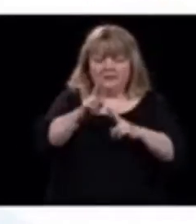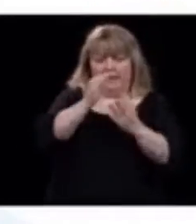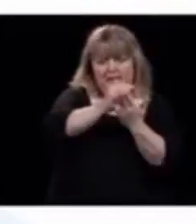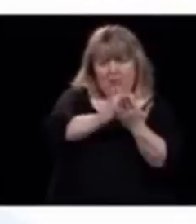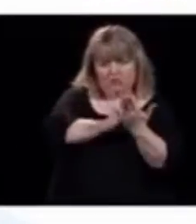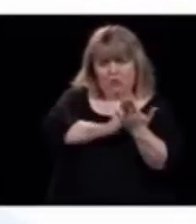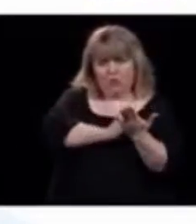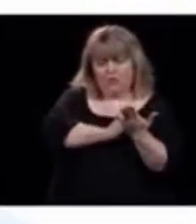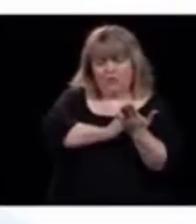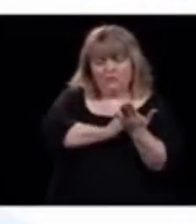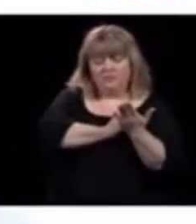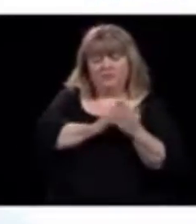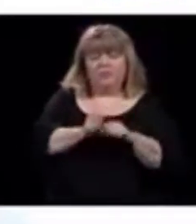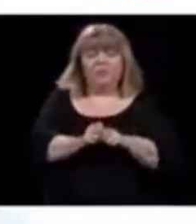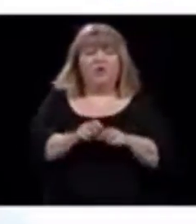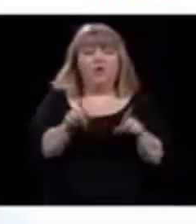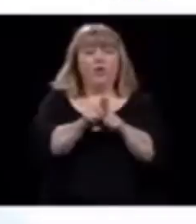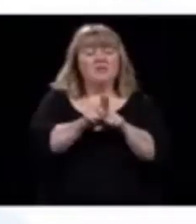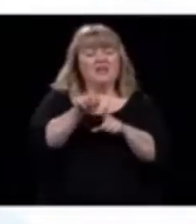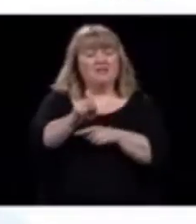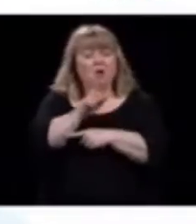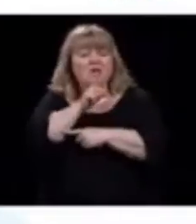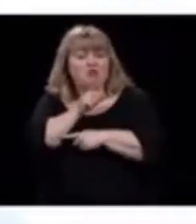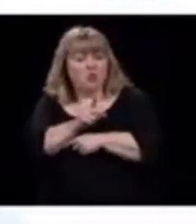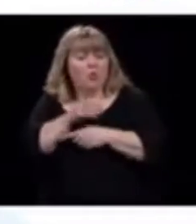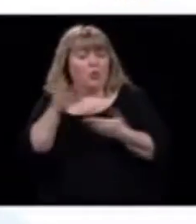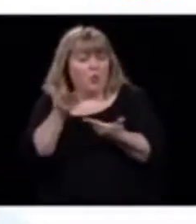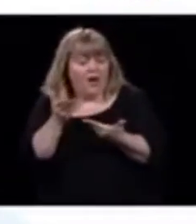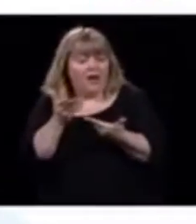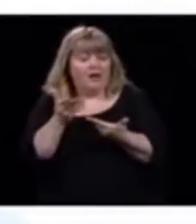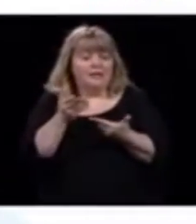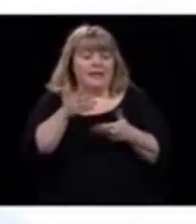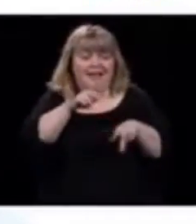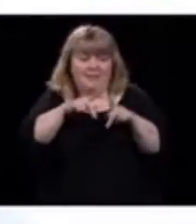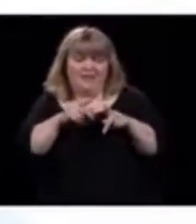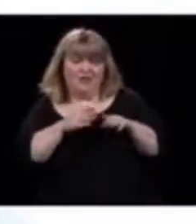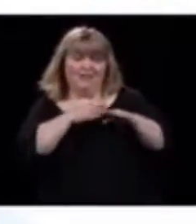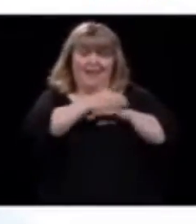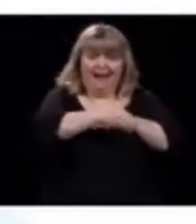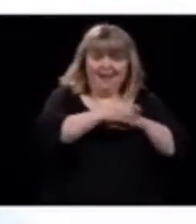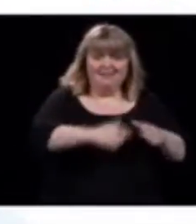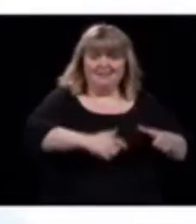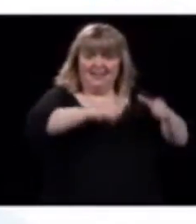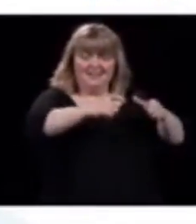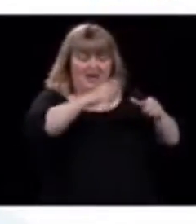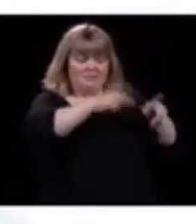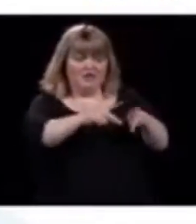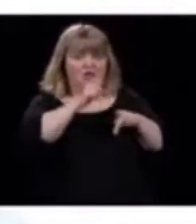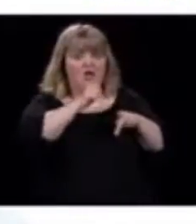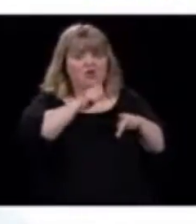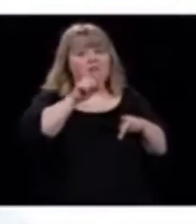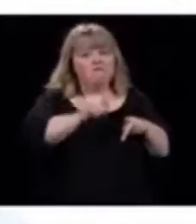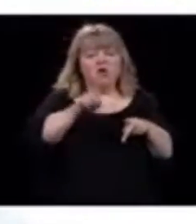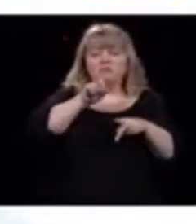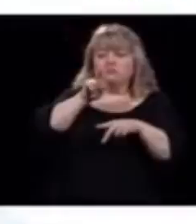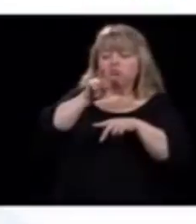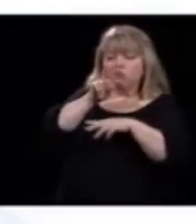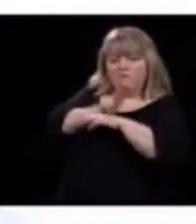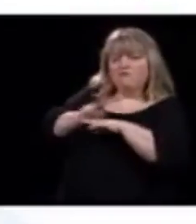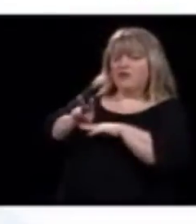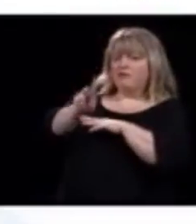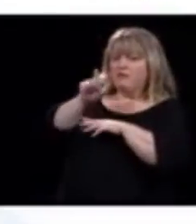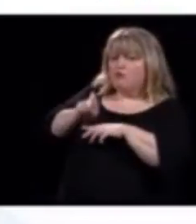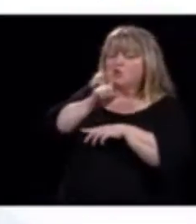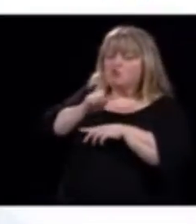prises. Mais, bien sûr, aussi, s'assurer que toutes les personnes qui entrent soient contrôlées pour